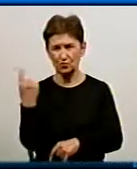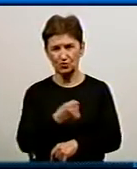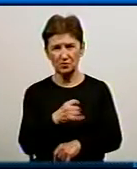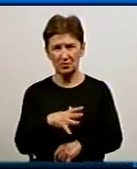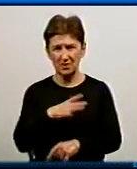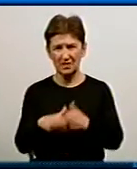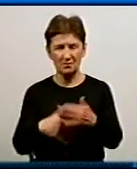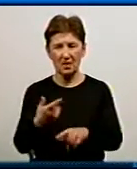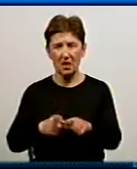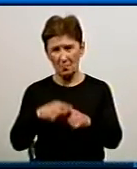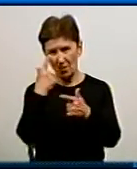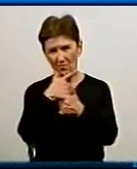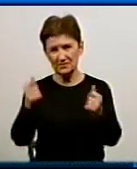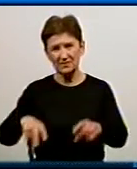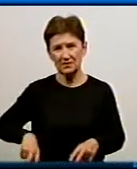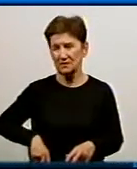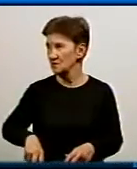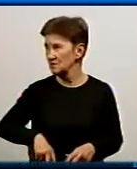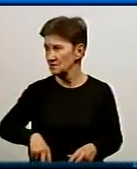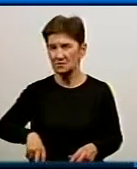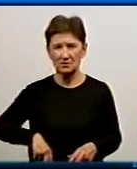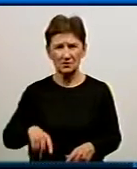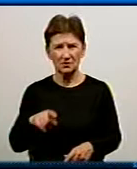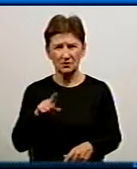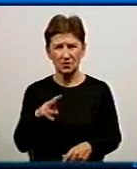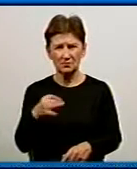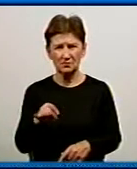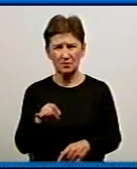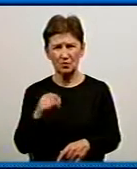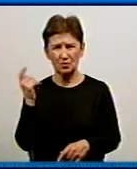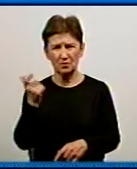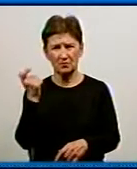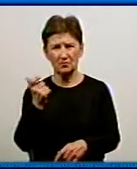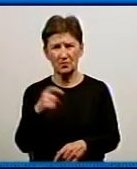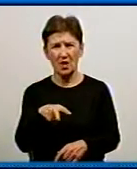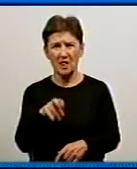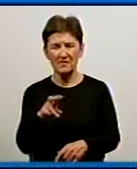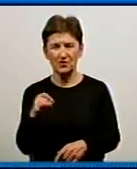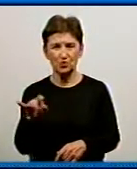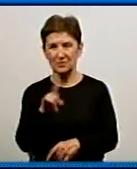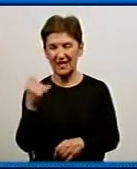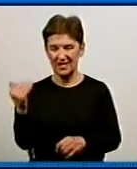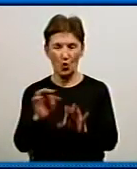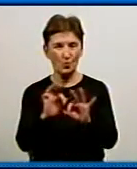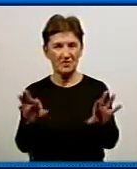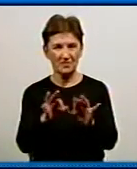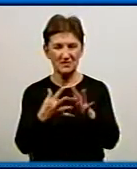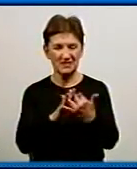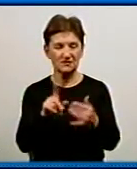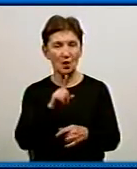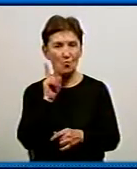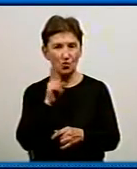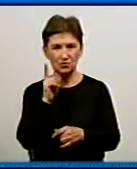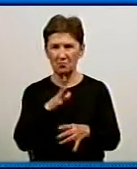водогону. Про це повідомила директор водопровідно-каналізаційного господарства Валентина Давидчук. За її інформацією, в селище Молодіжному